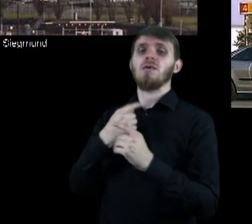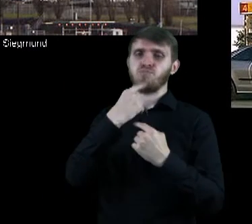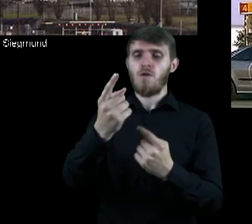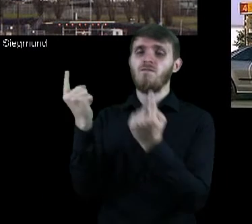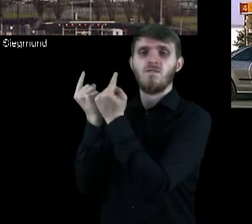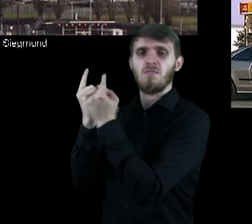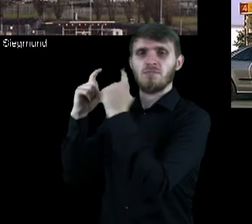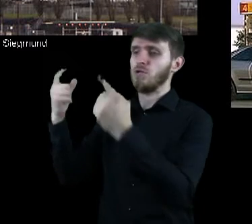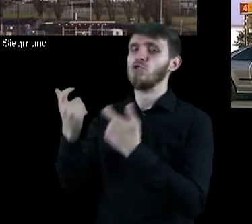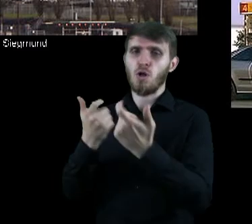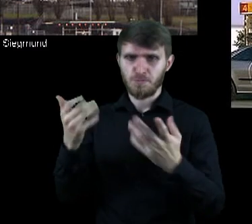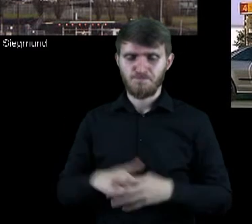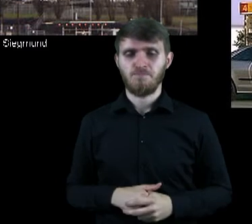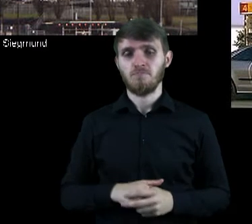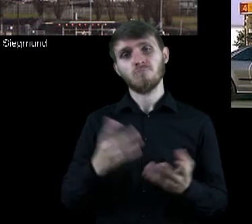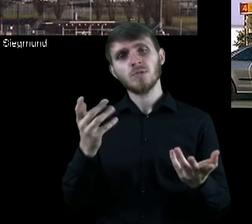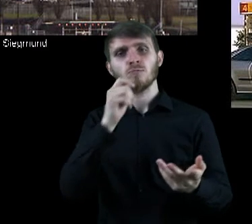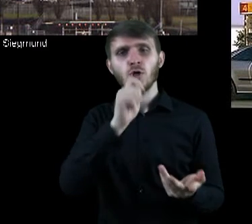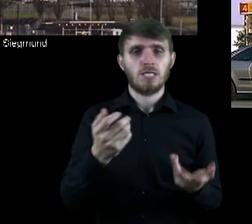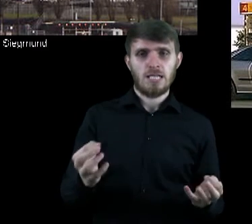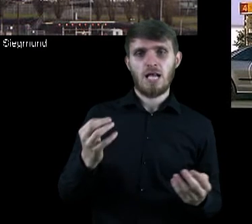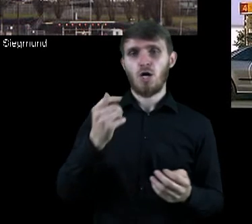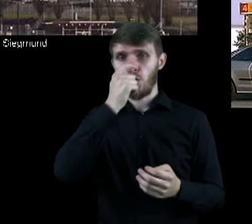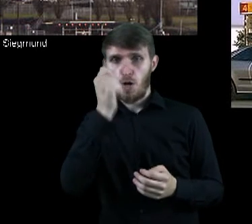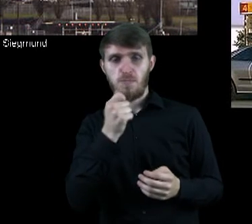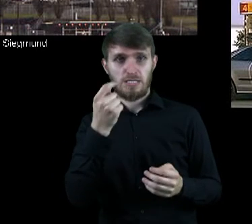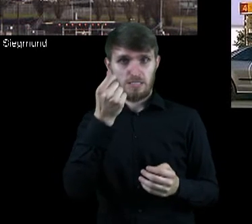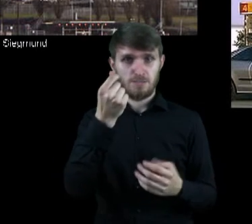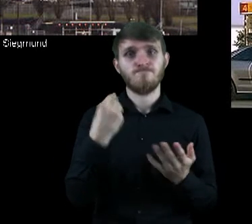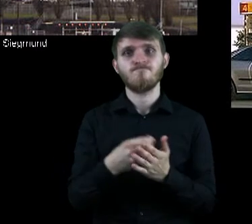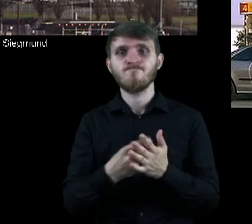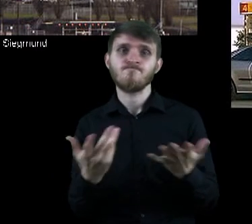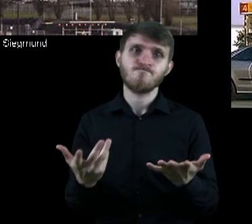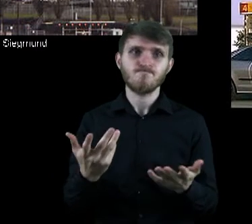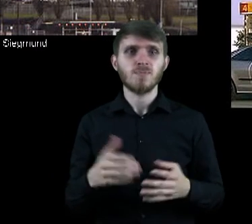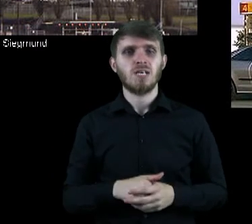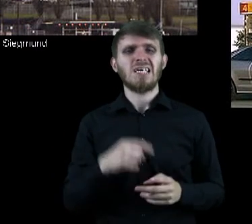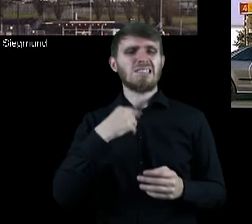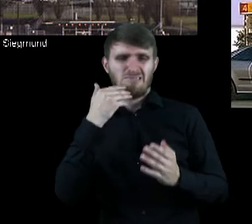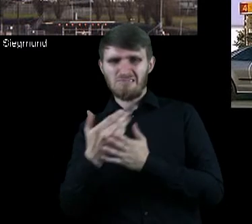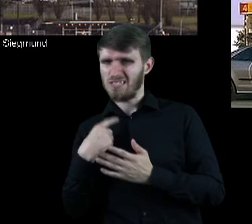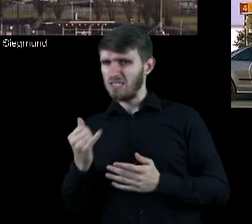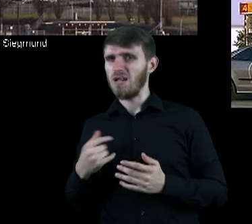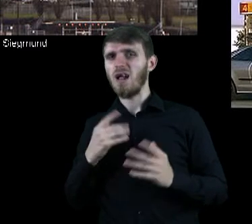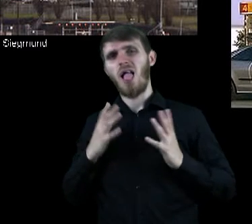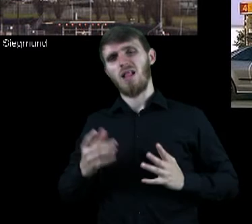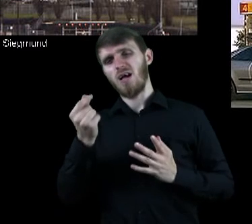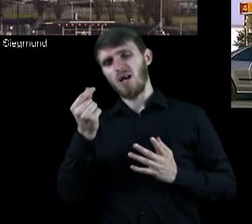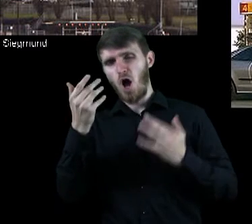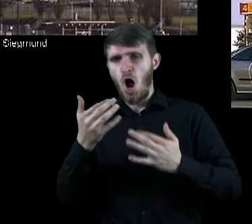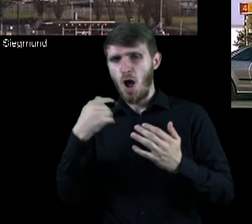zanim dowiemy się, co właściwie rafineria robi. Przyjmijmy, że obecna cena ropy naftowej…